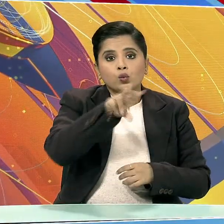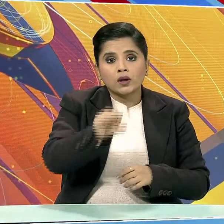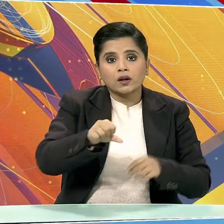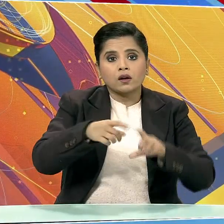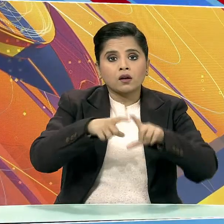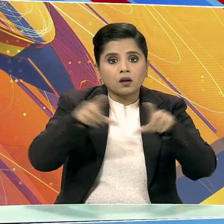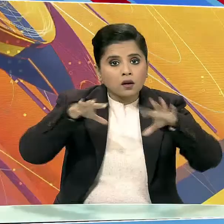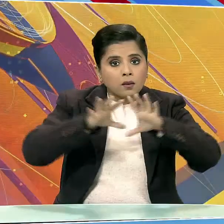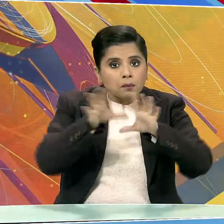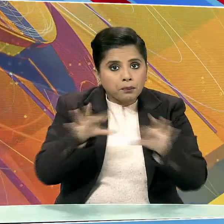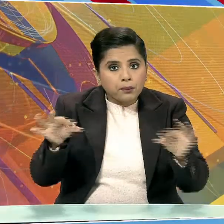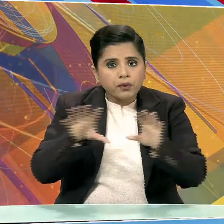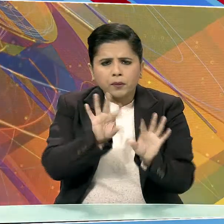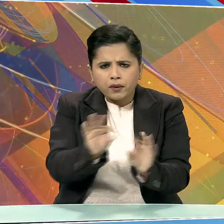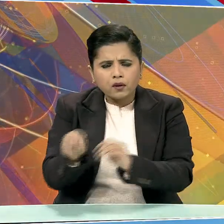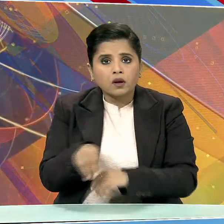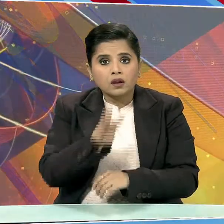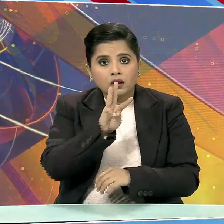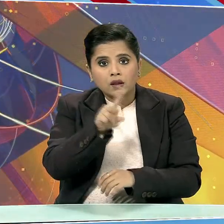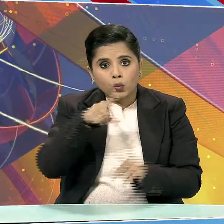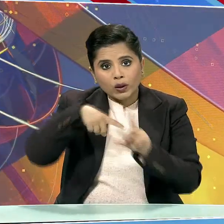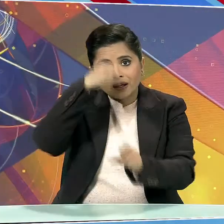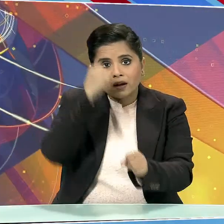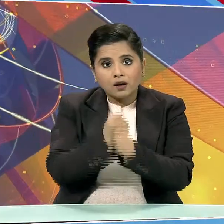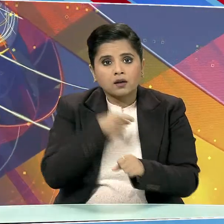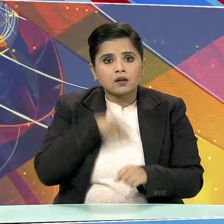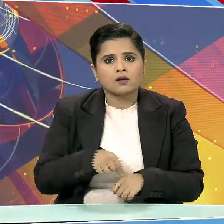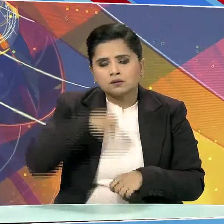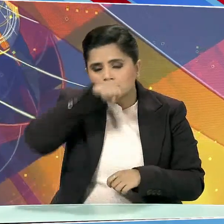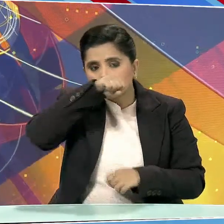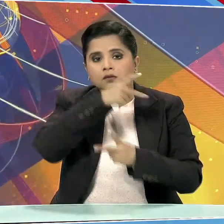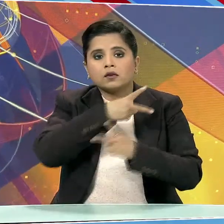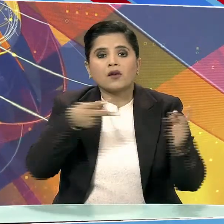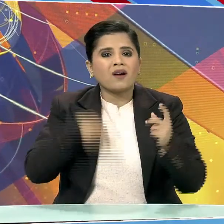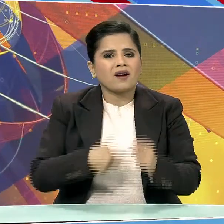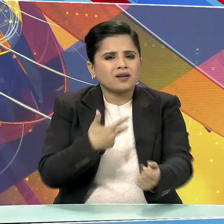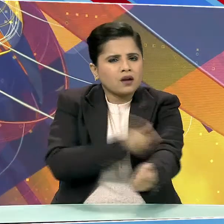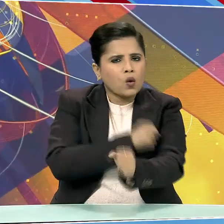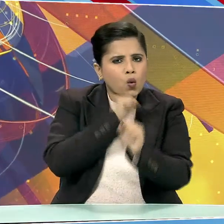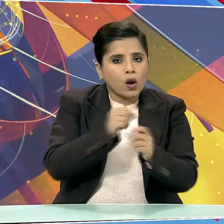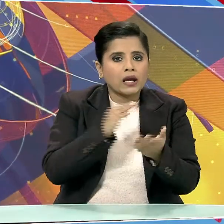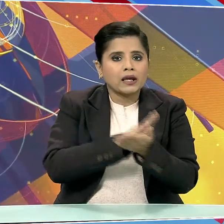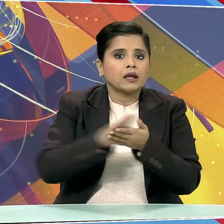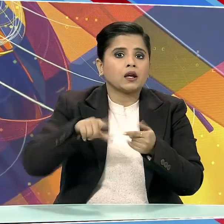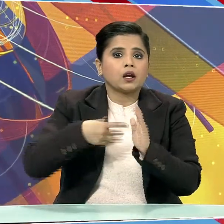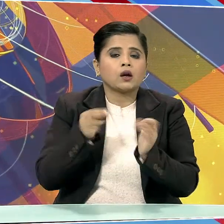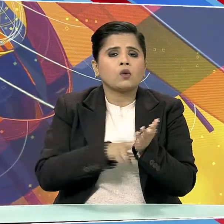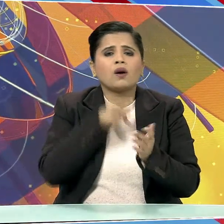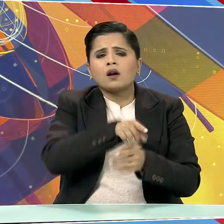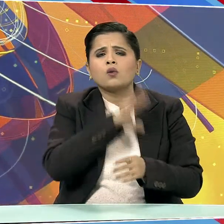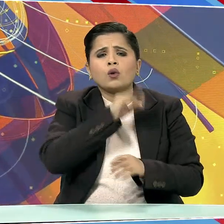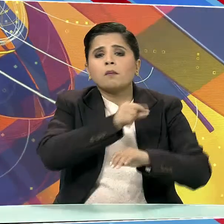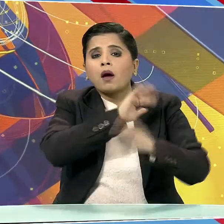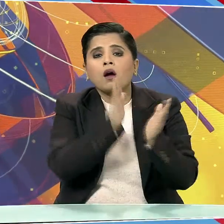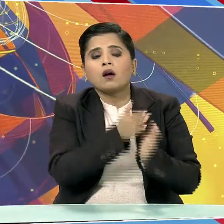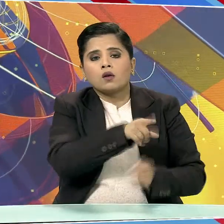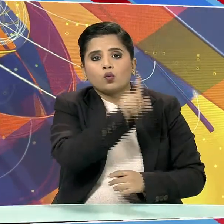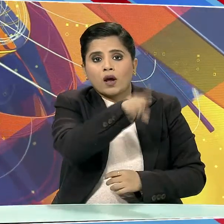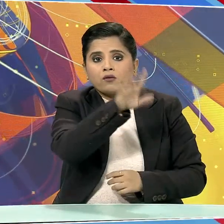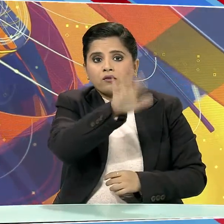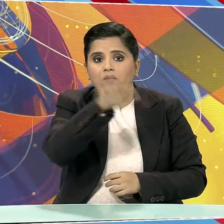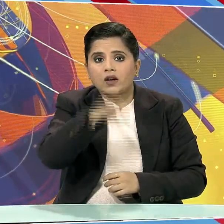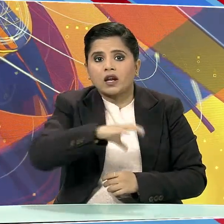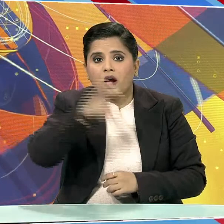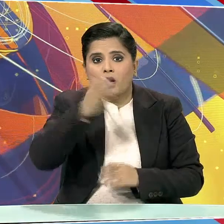पैकेट में बंद 31 किलोग्राम हिरोईन बरामत की गई। इस हिरोईन के अंधरास्टिक बाजार में कीमा 155 करून रुपएं